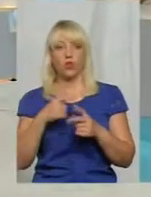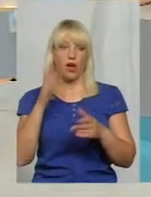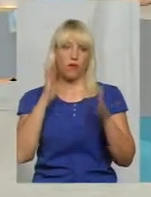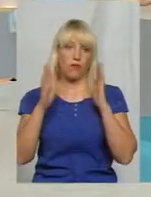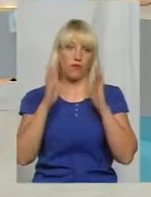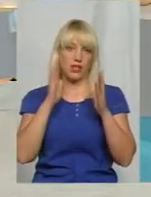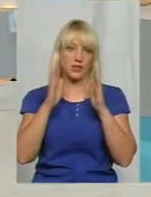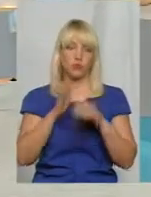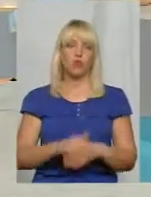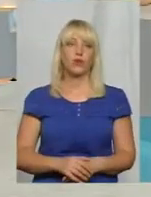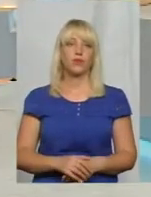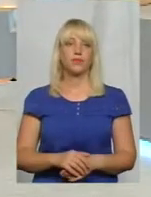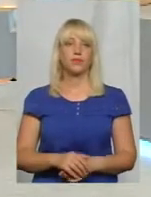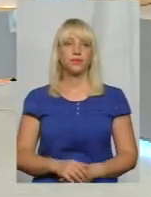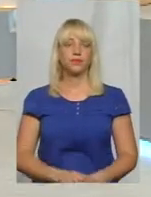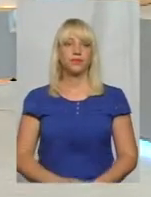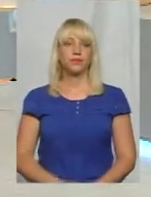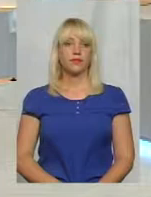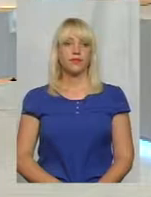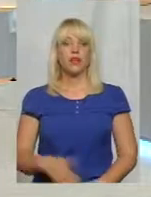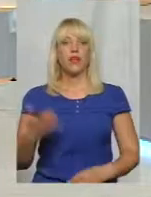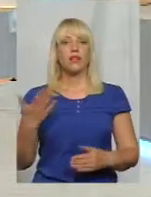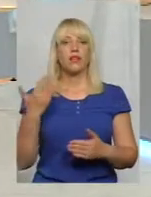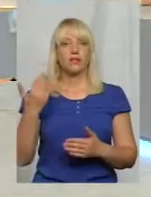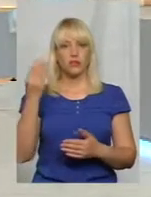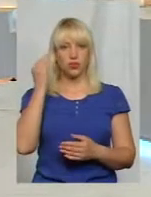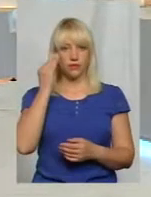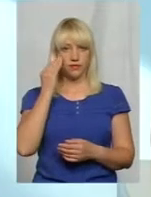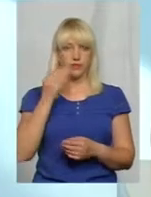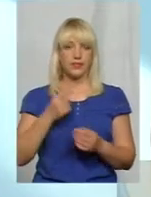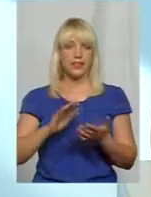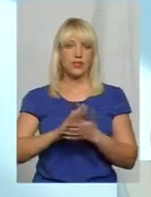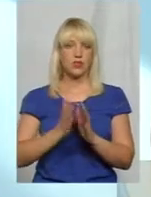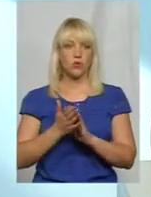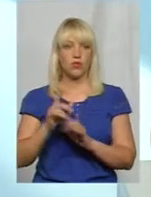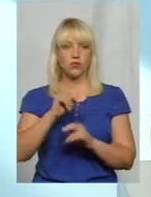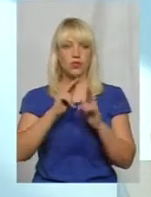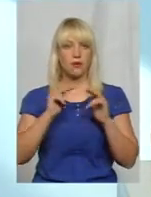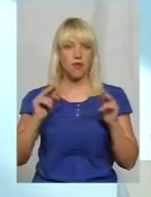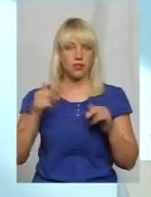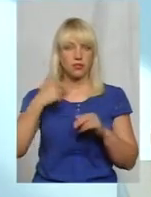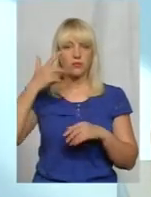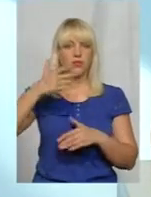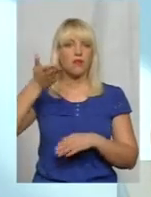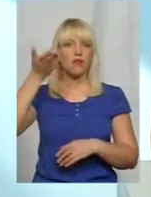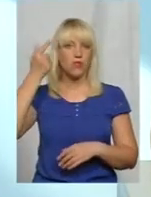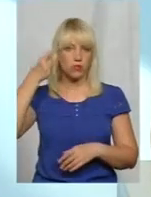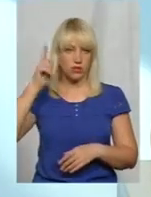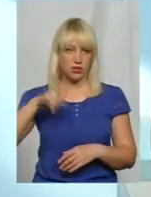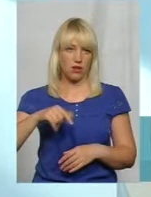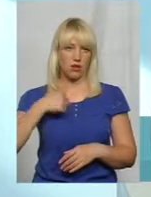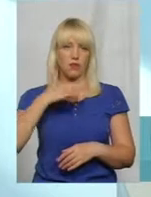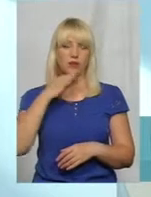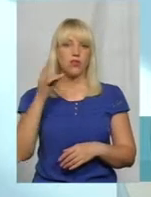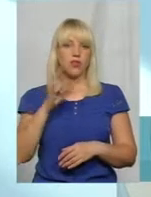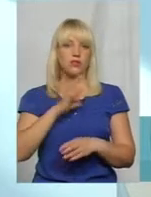от який ваш коментар буде? Ну, ситуацію із Палоцем я знаю вже давно, я не раз